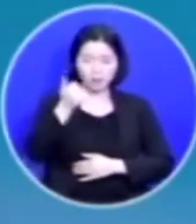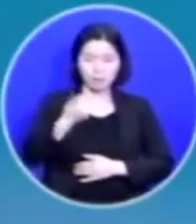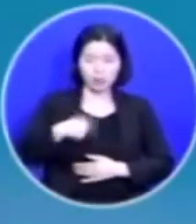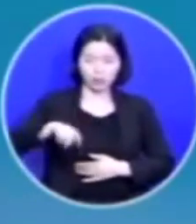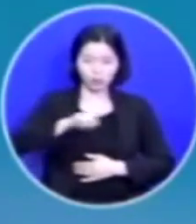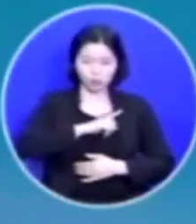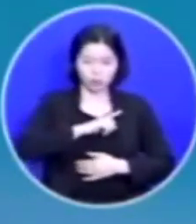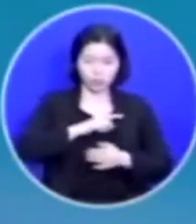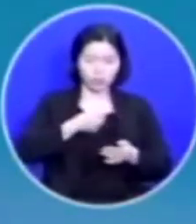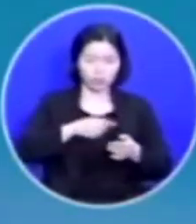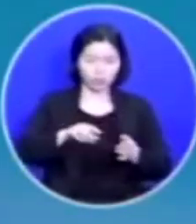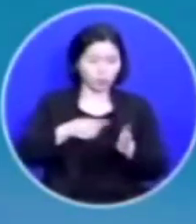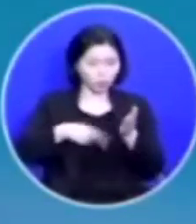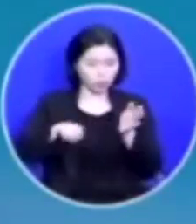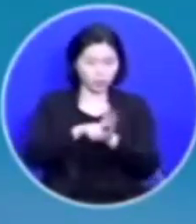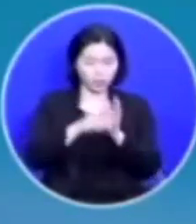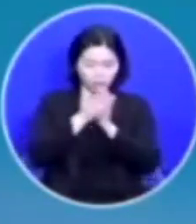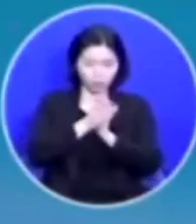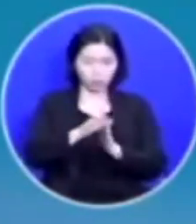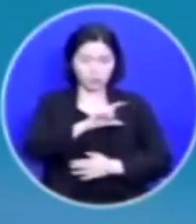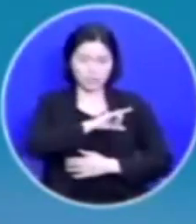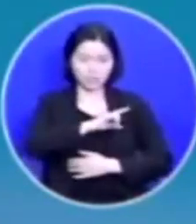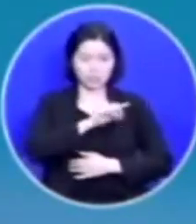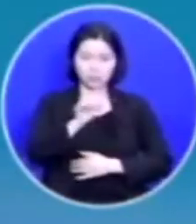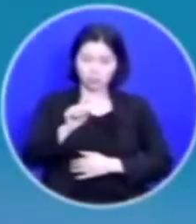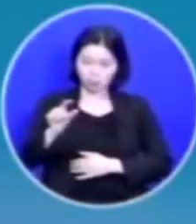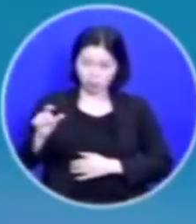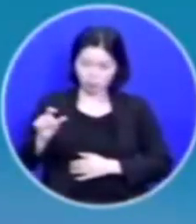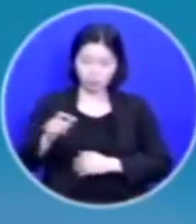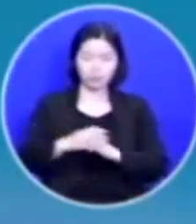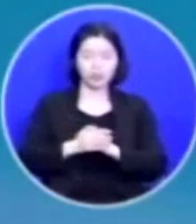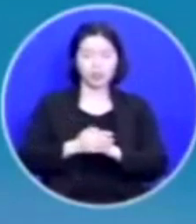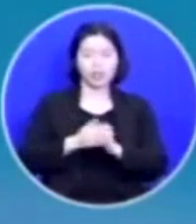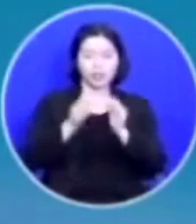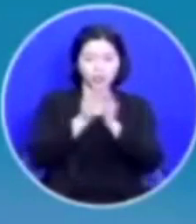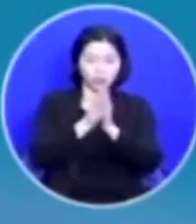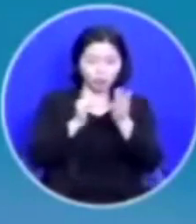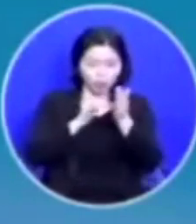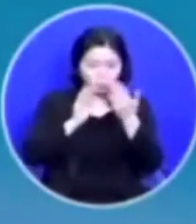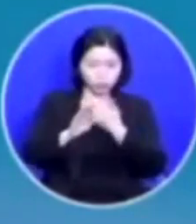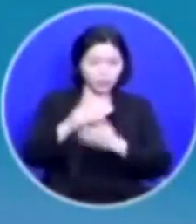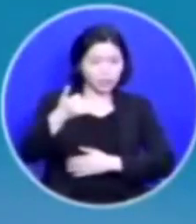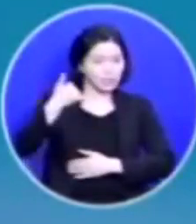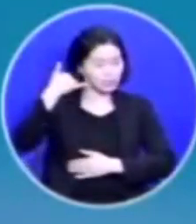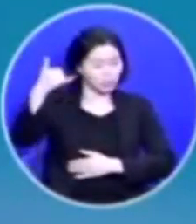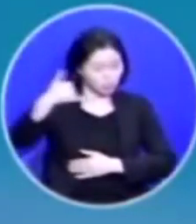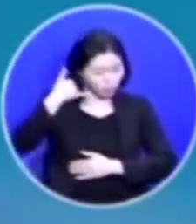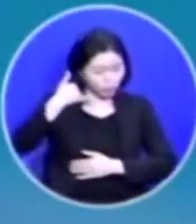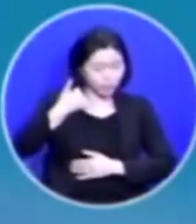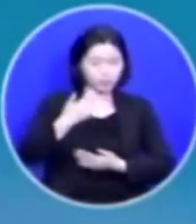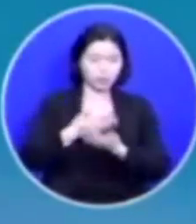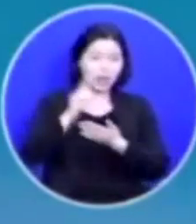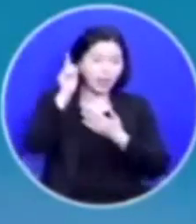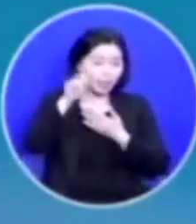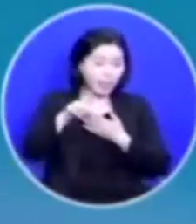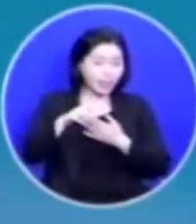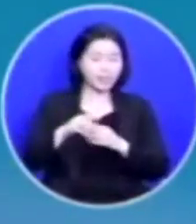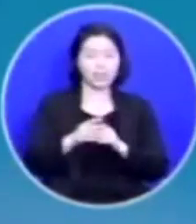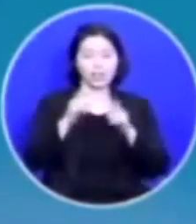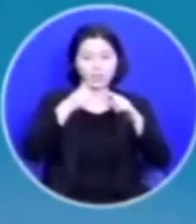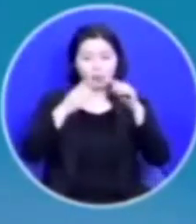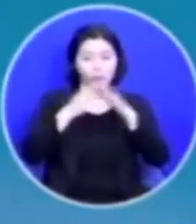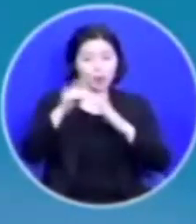이름은 암호암호김 두 번째 기도 후에 전화해 주셔서 내일 교회에 오시기로